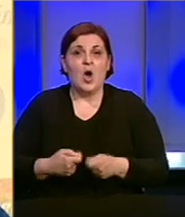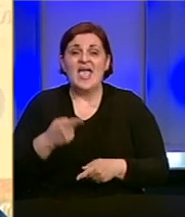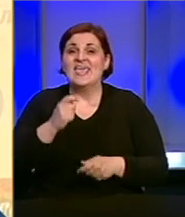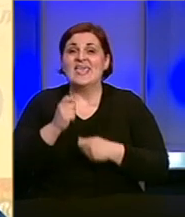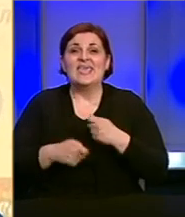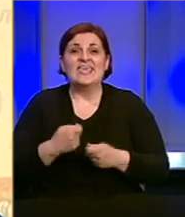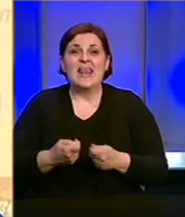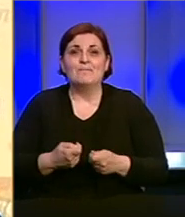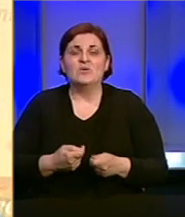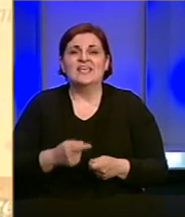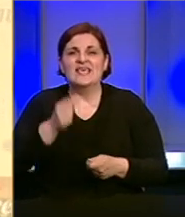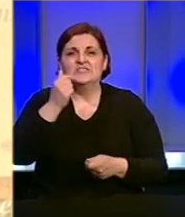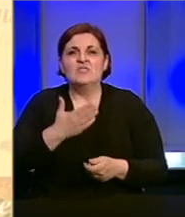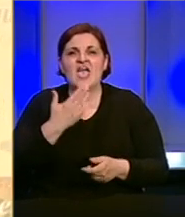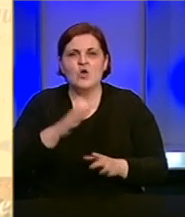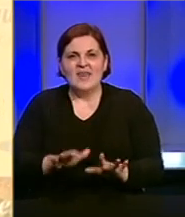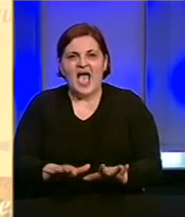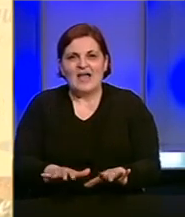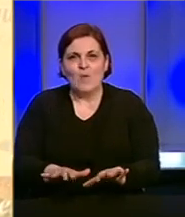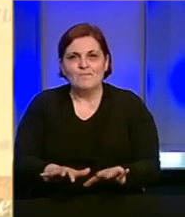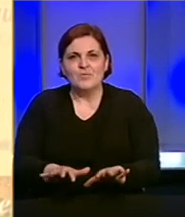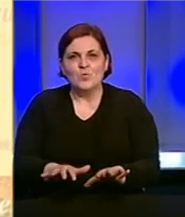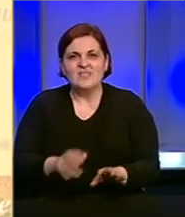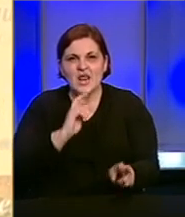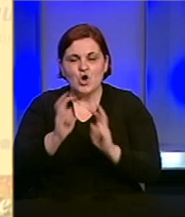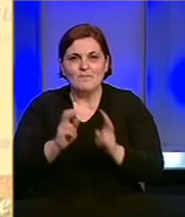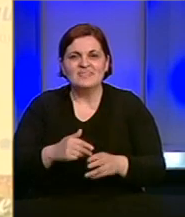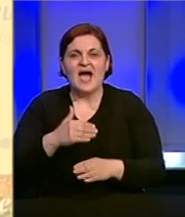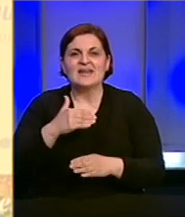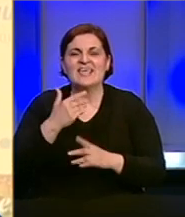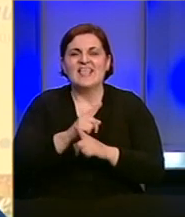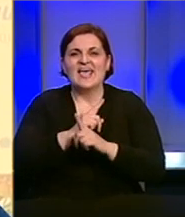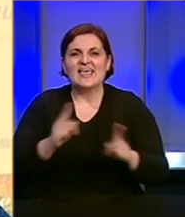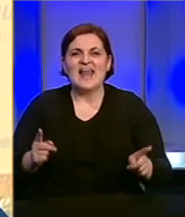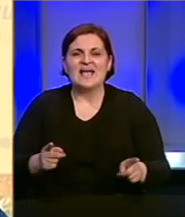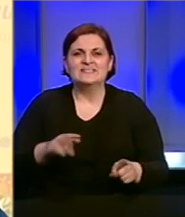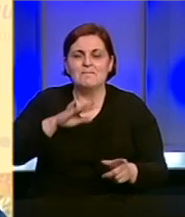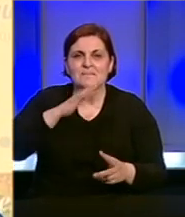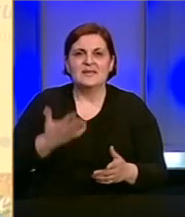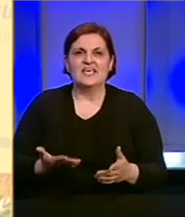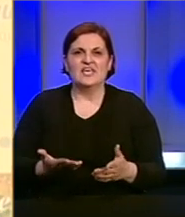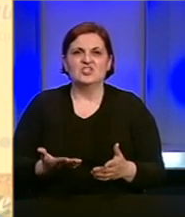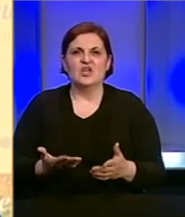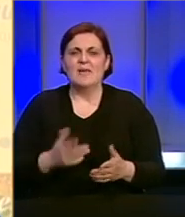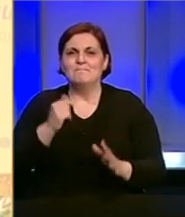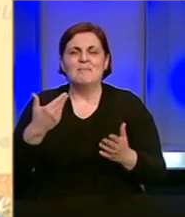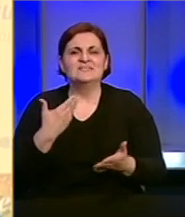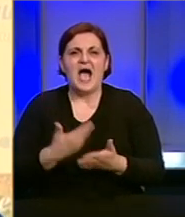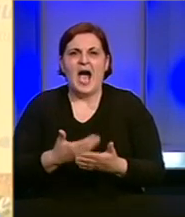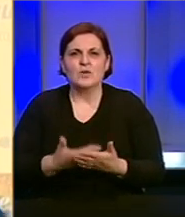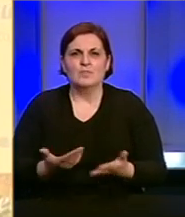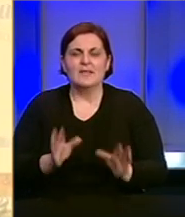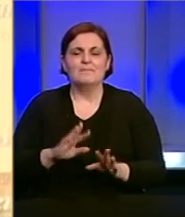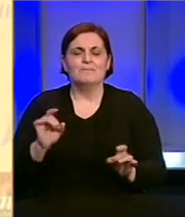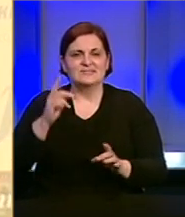posao za hejtere i ljude koji hoće da budu pametni, da daju, ne znam, nija raznorazne kvalifikacije, bez ihvih argumenta i bez znanja.